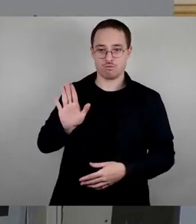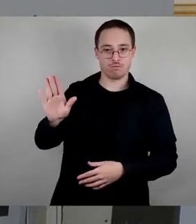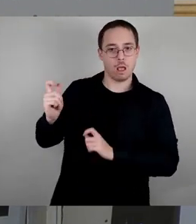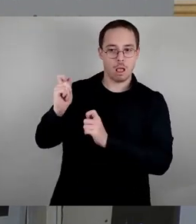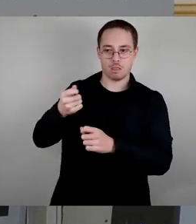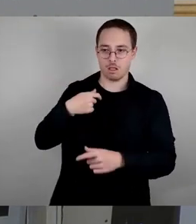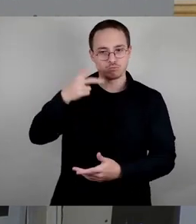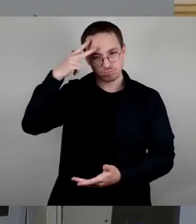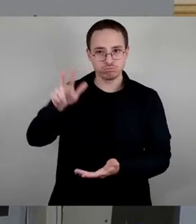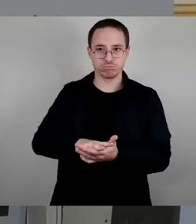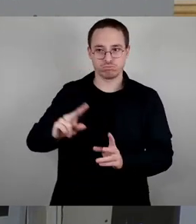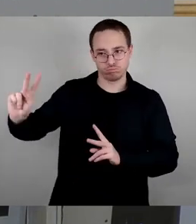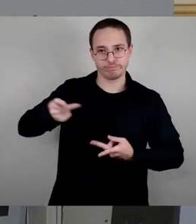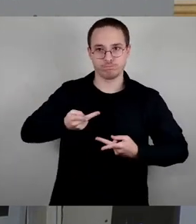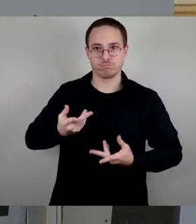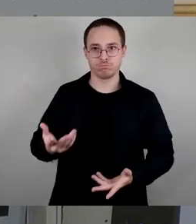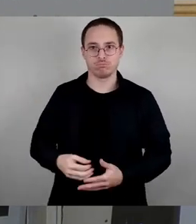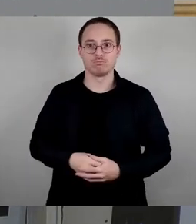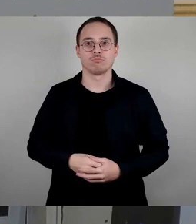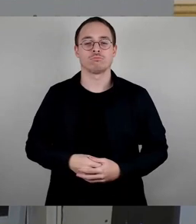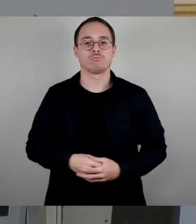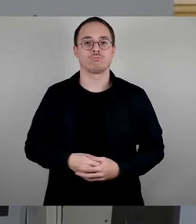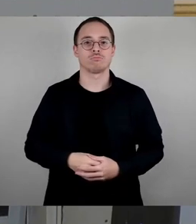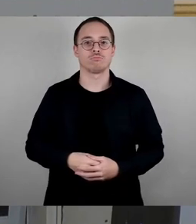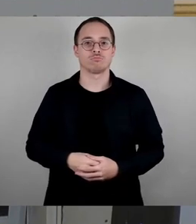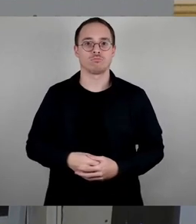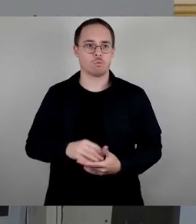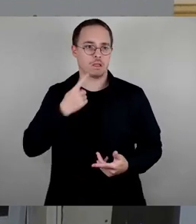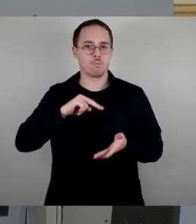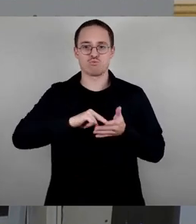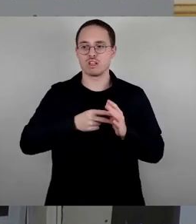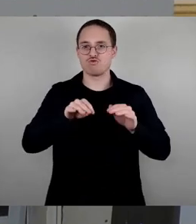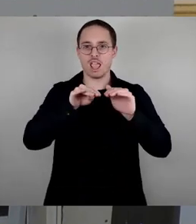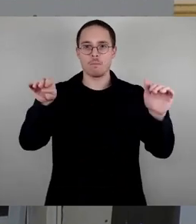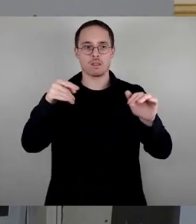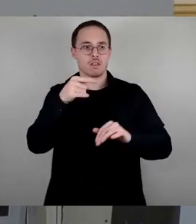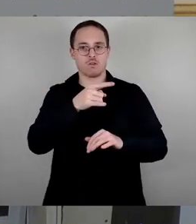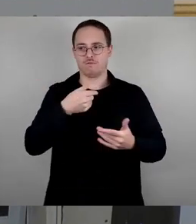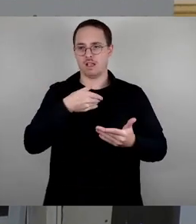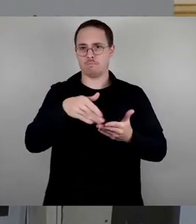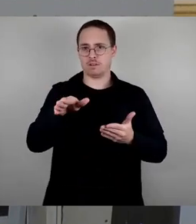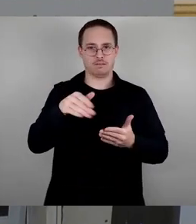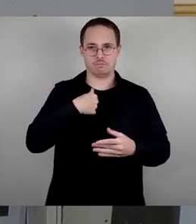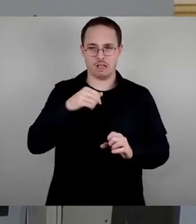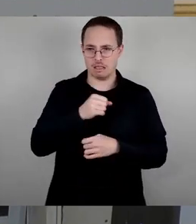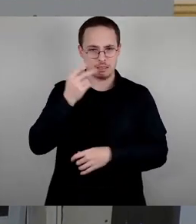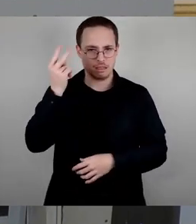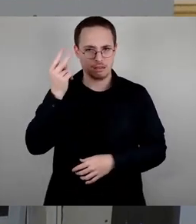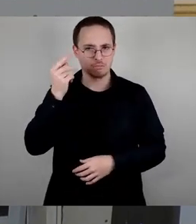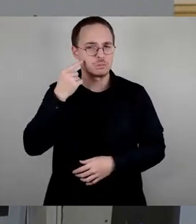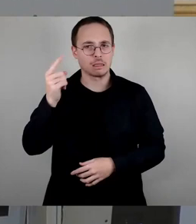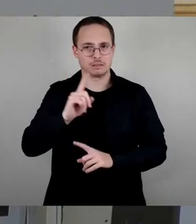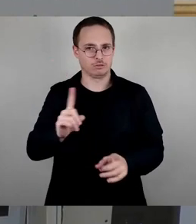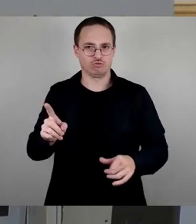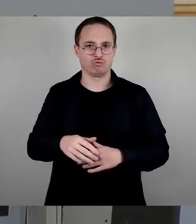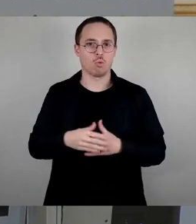auf politischer Ebene nicht so sein wird, weil wir haben einstimmige Beschlussempfehlungen. Insofern wird da heute auch das eindeutige Signal